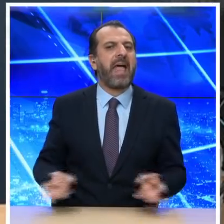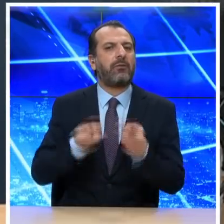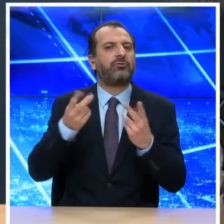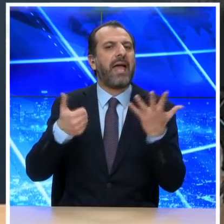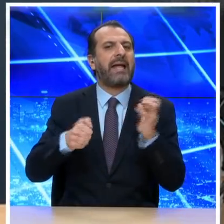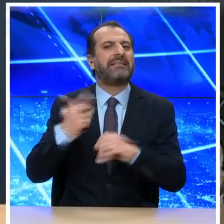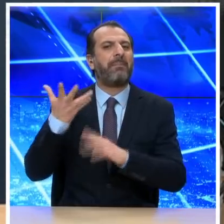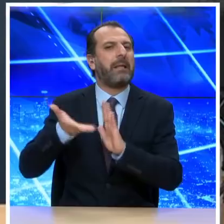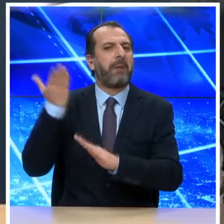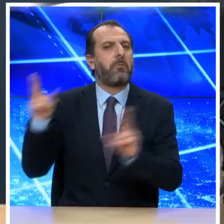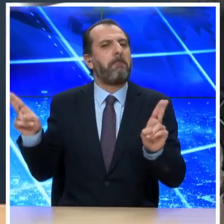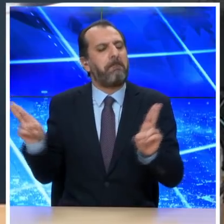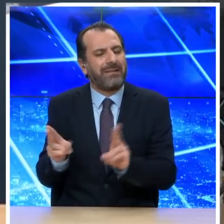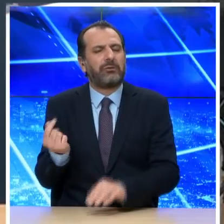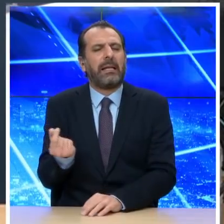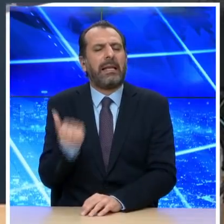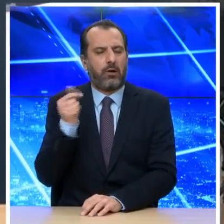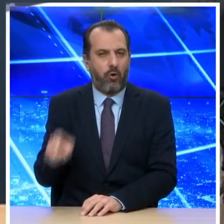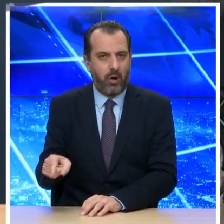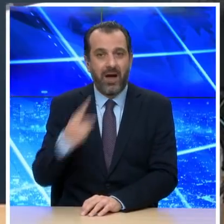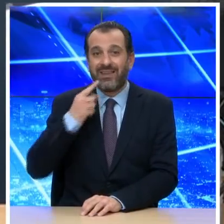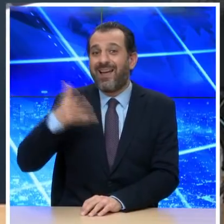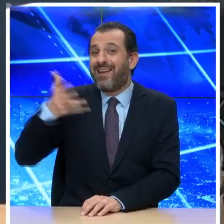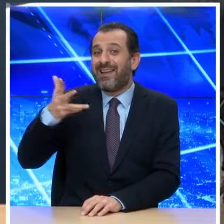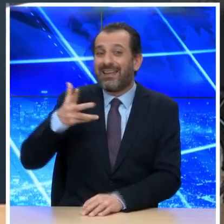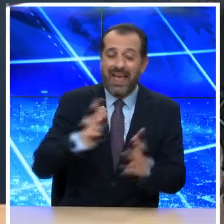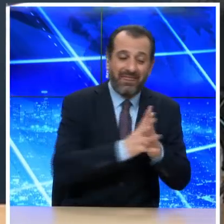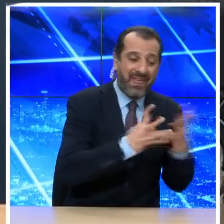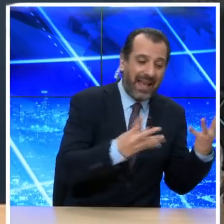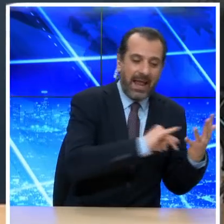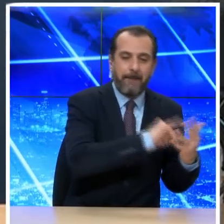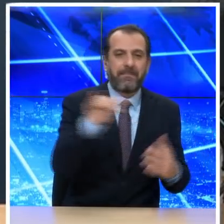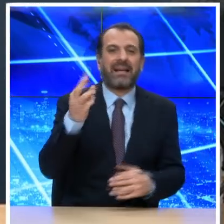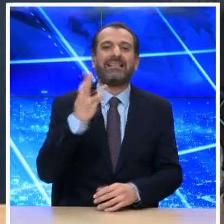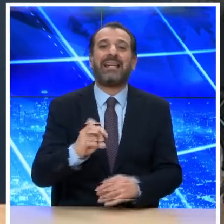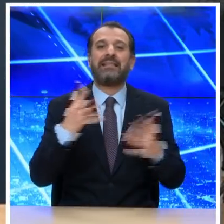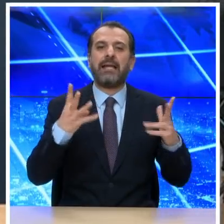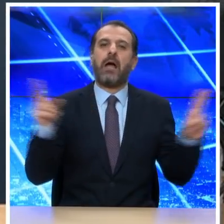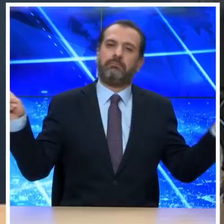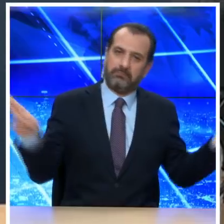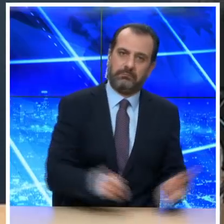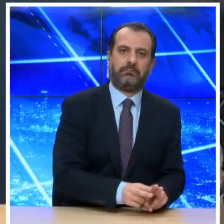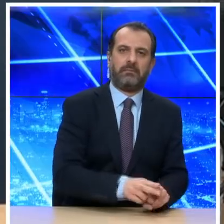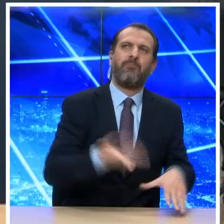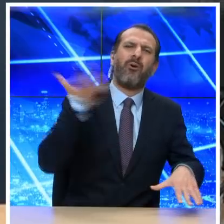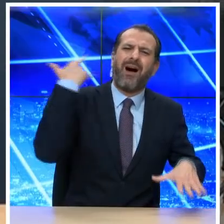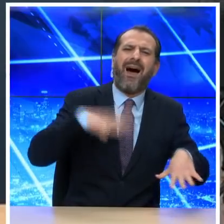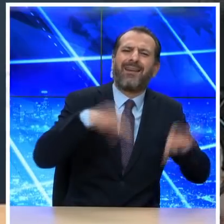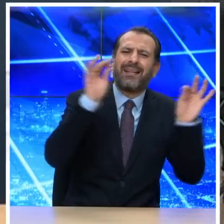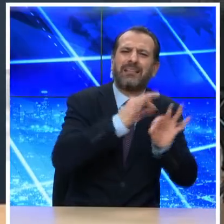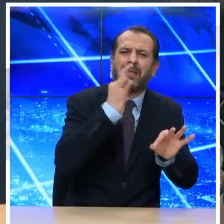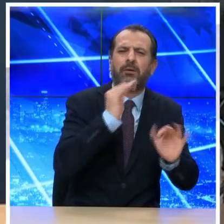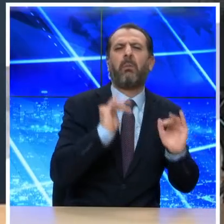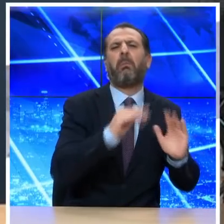άνω των 65. Η επίπτωση στην ηλικιακή ομάδα των 19 έως 39 παραμένει στα χαμηλότερα επίπεδα από τις αρχές Σεπτεμβρίου,